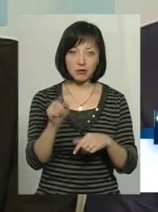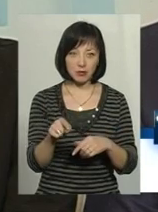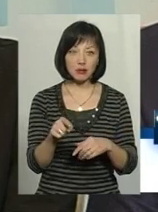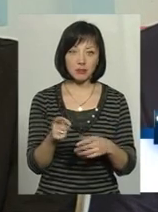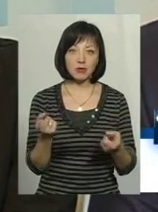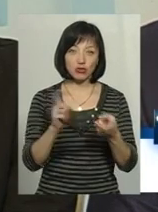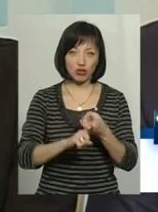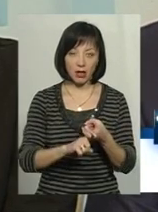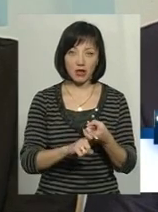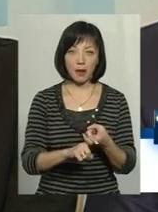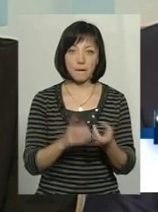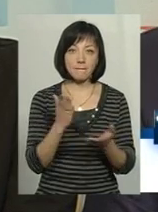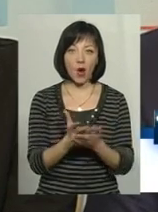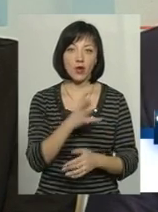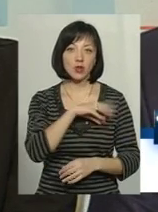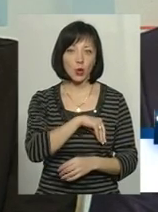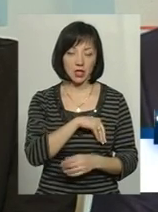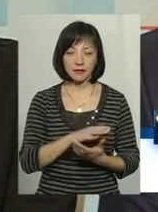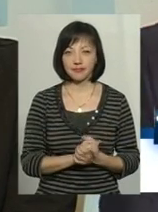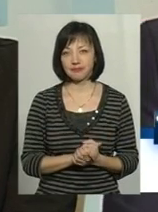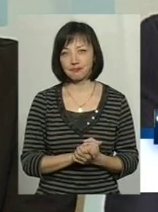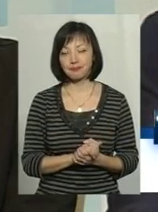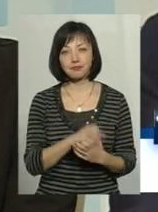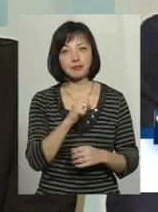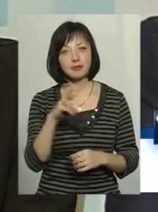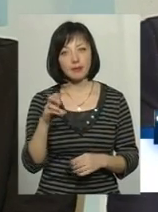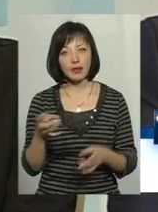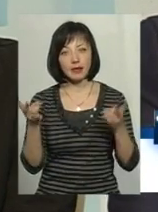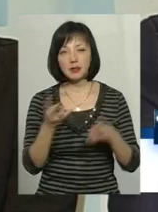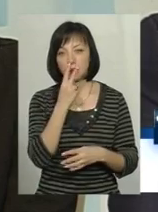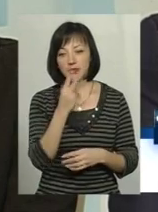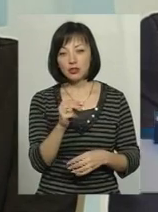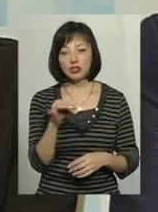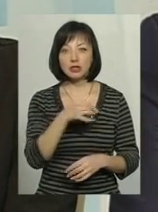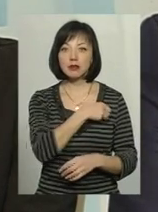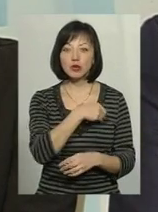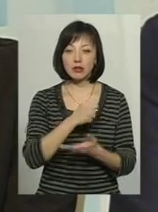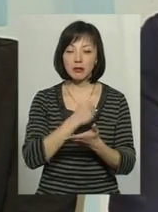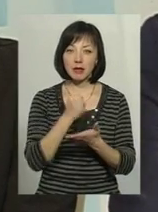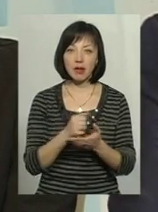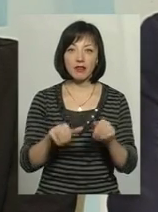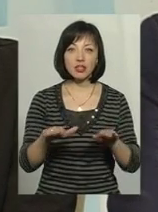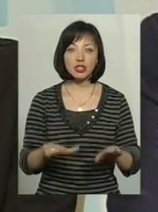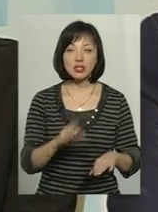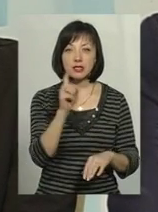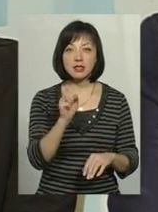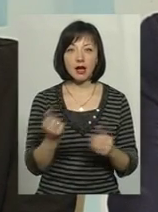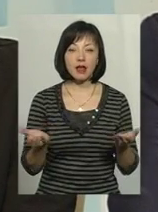бізнесу перечетні, тобто мають з того якийсь зиск. Але потрібно вже дивитися безпосередньо, чи депутат приймав рішення саме за